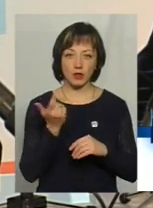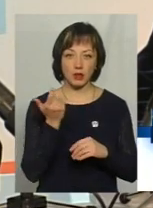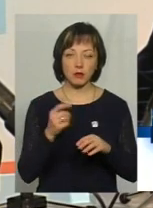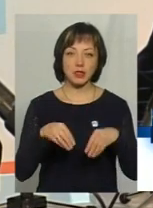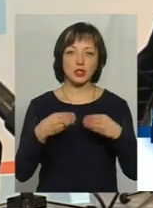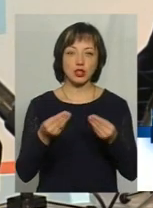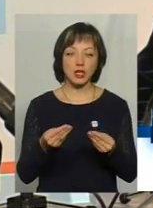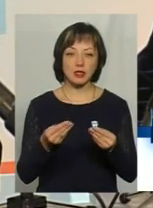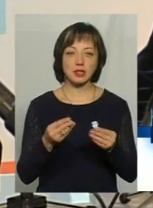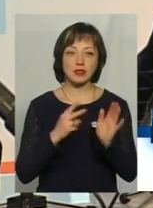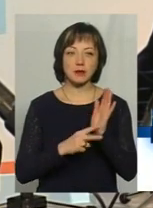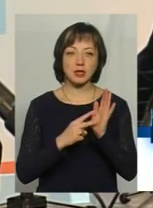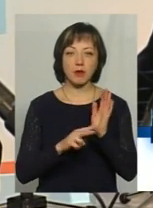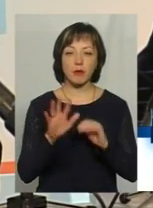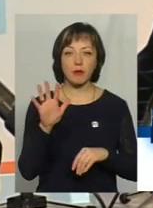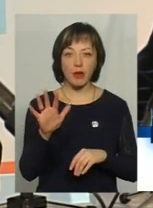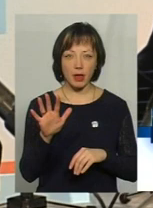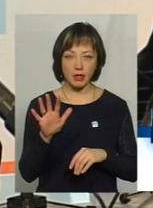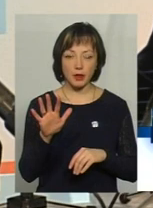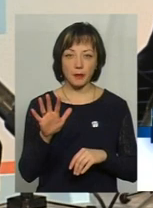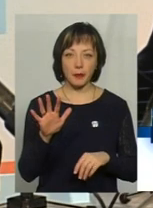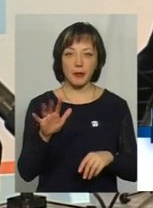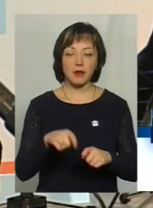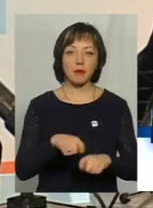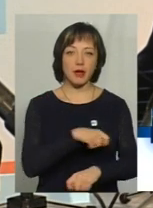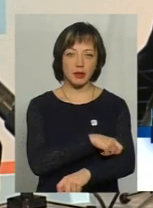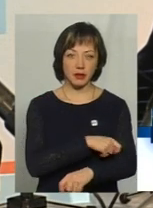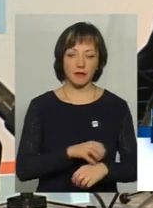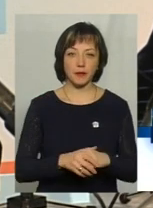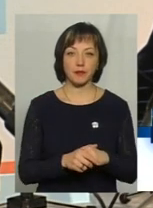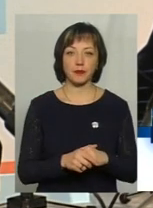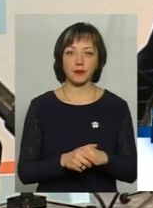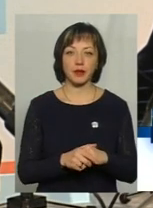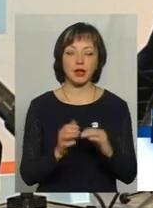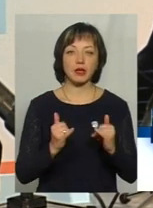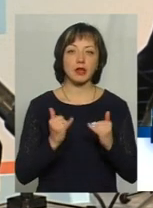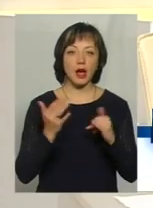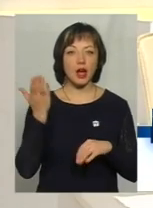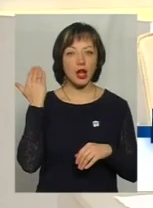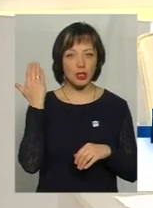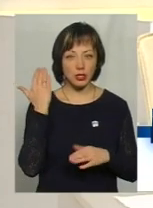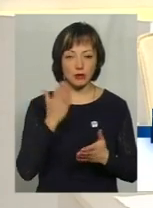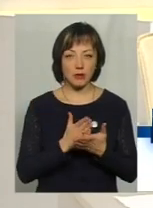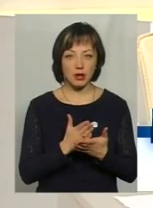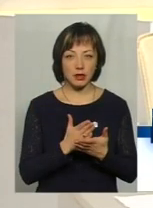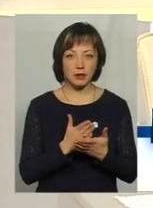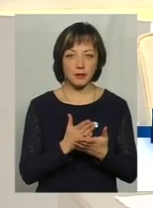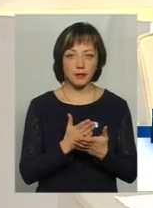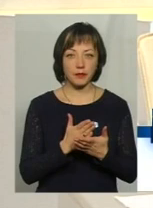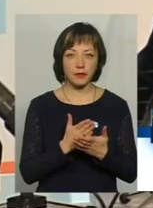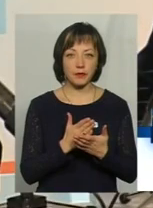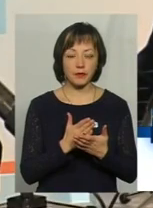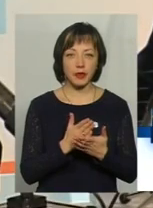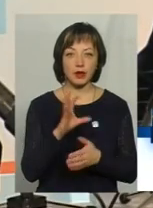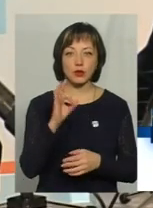призначається на 75 квадратних метрів. А раніше ми мали? А ми раніше